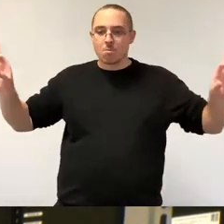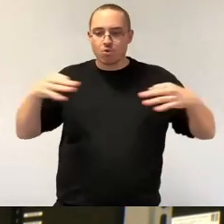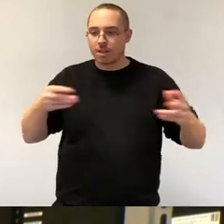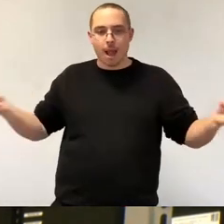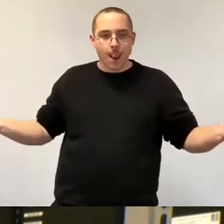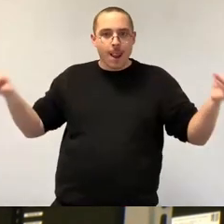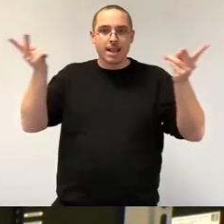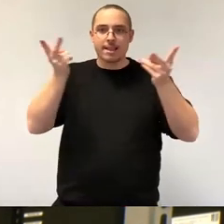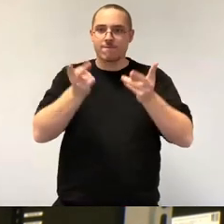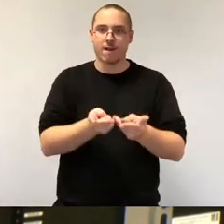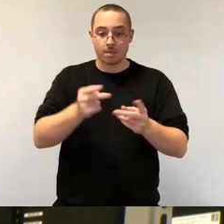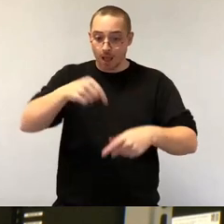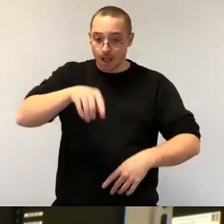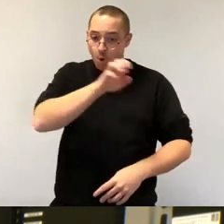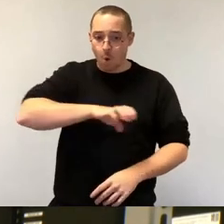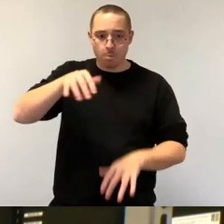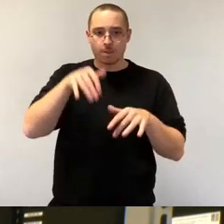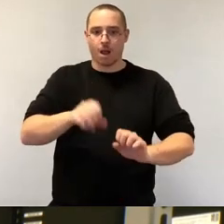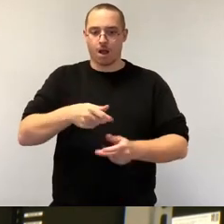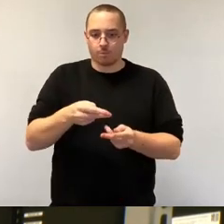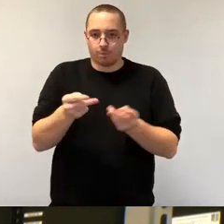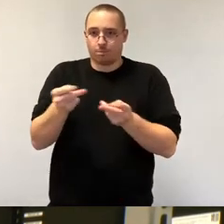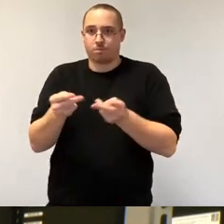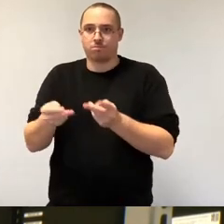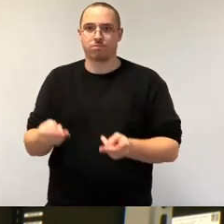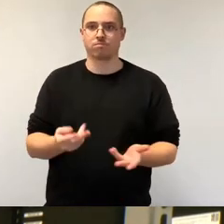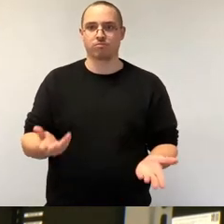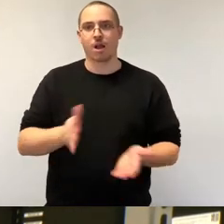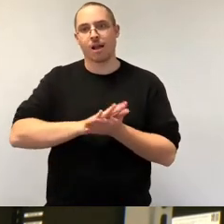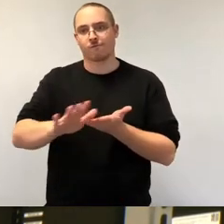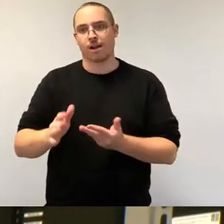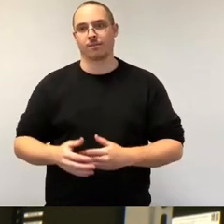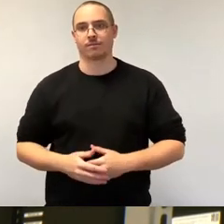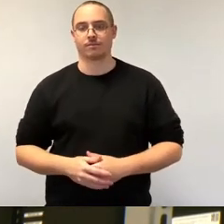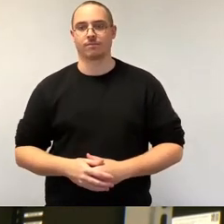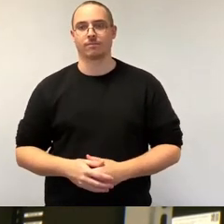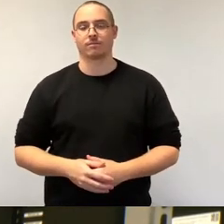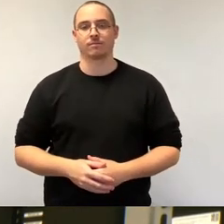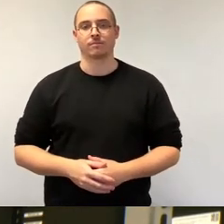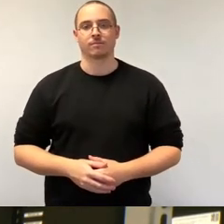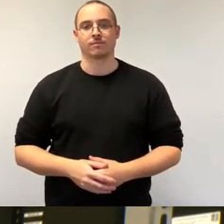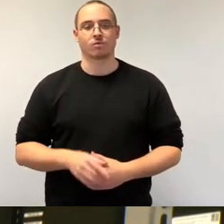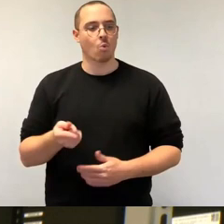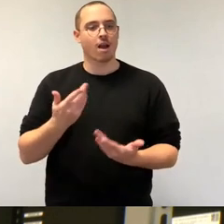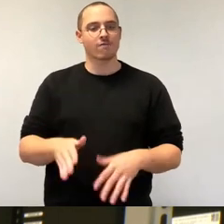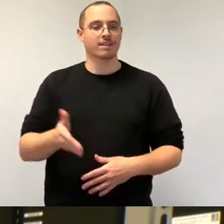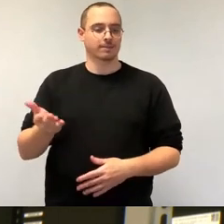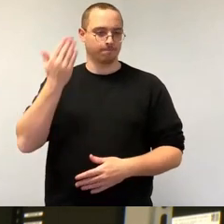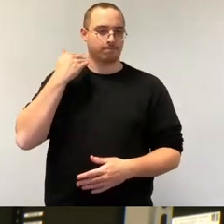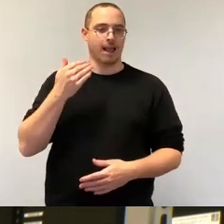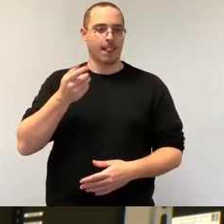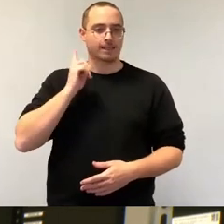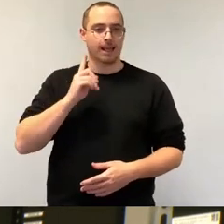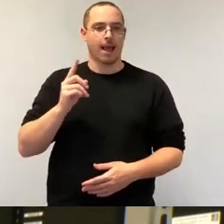Europäischen Union mit dem European Chips Act, 2023 beschlossen wurde. Wir werden